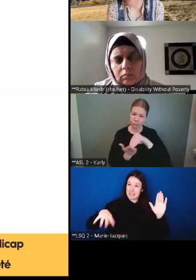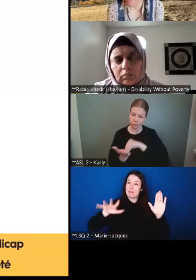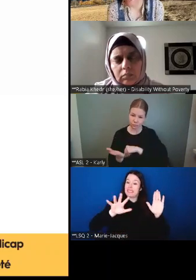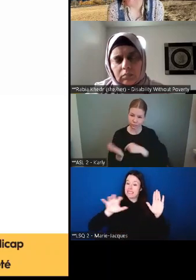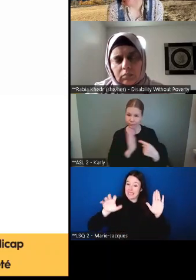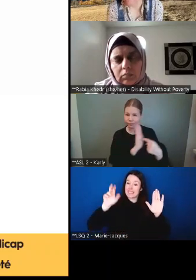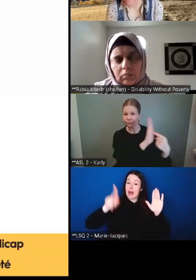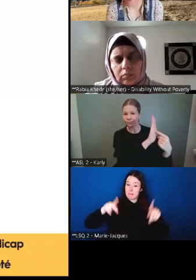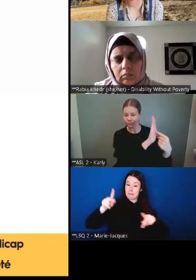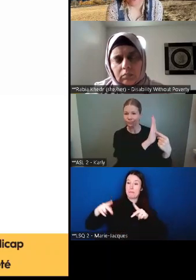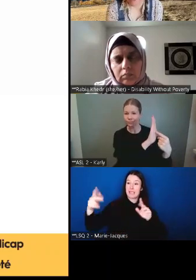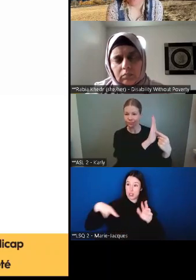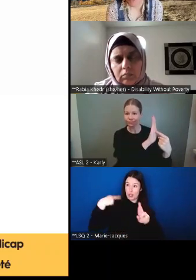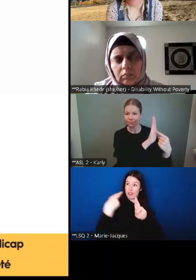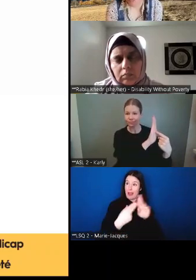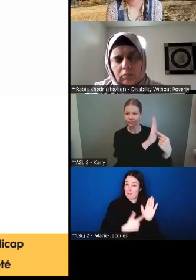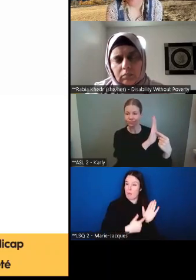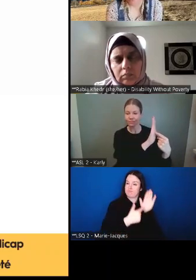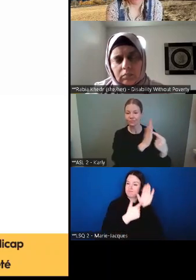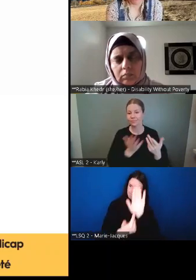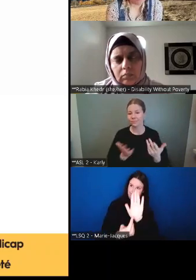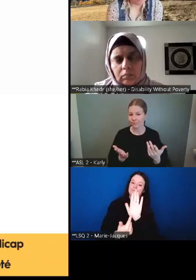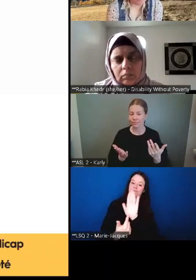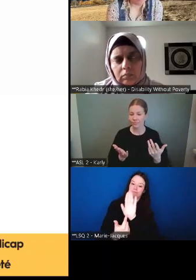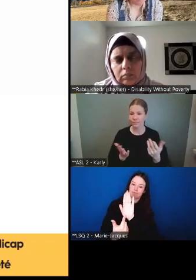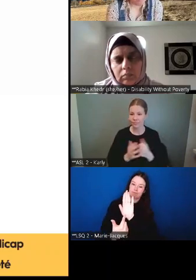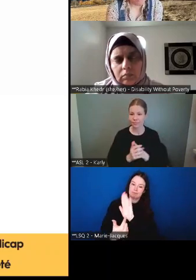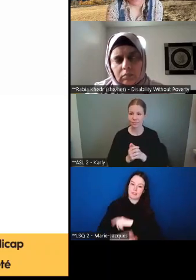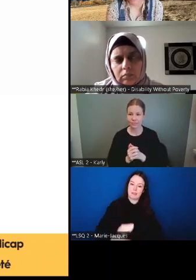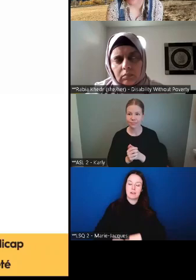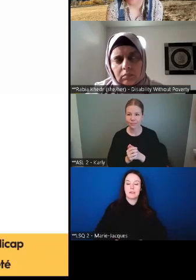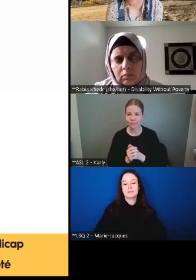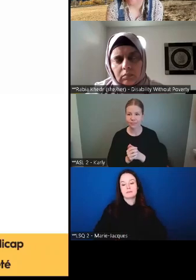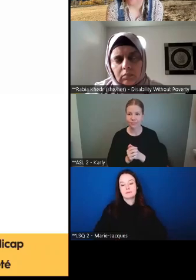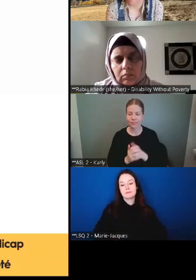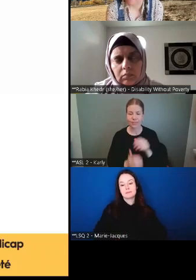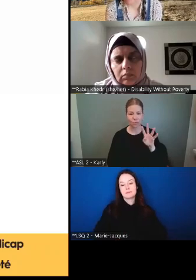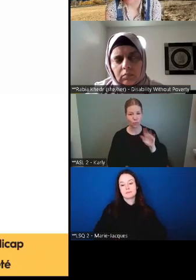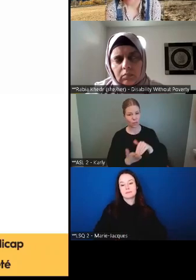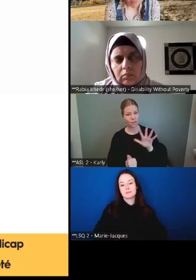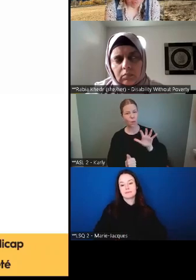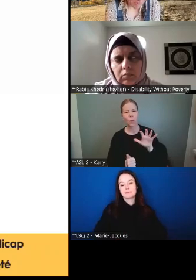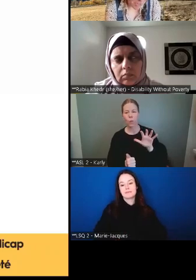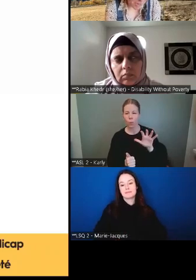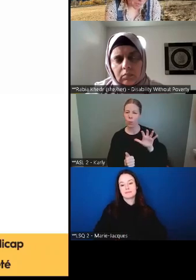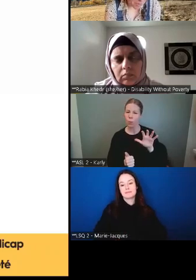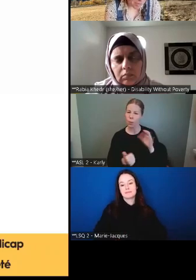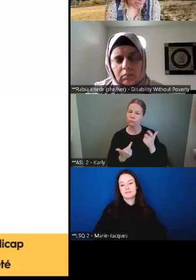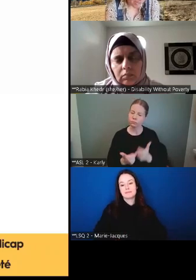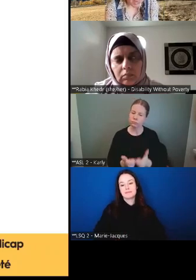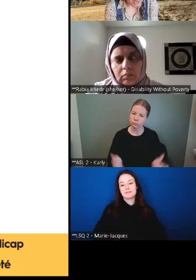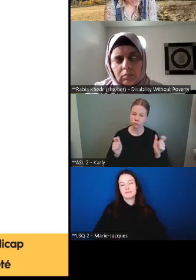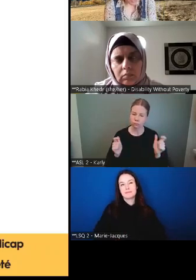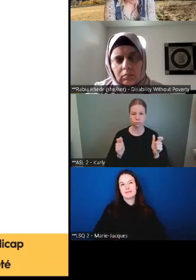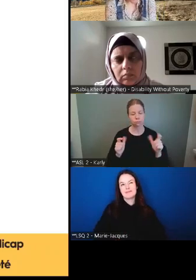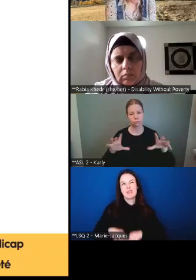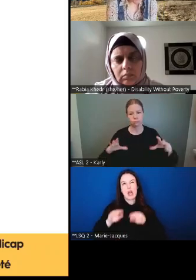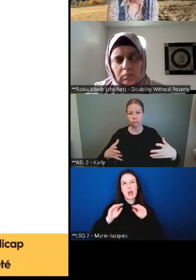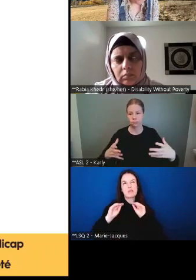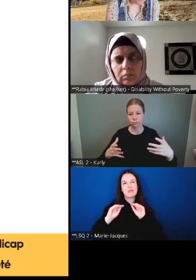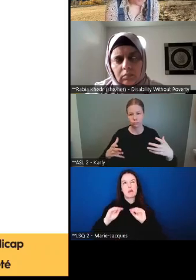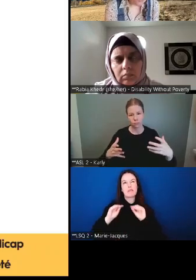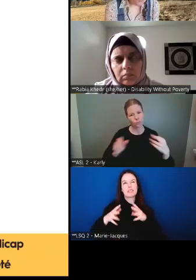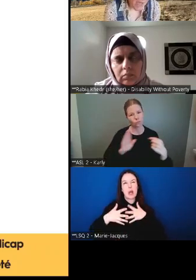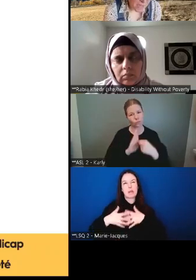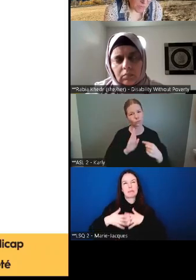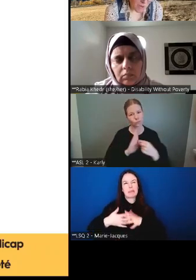ont répondu. Alors, si mon enseignant de calcul de mathématiques me dit que c